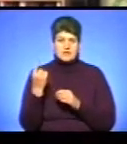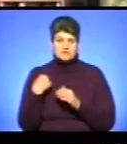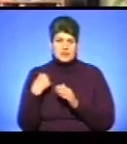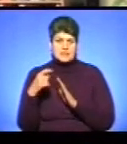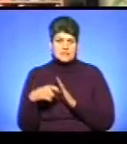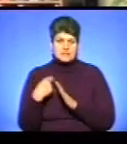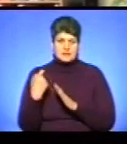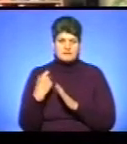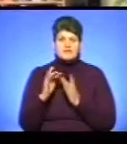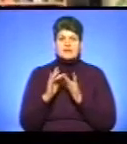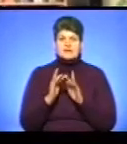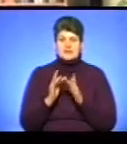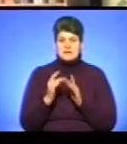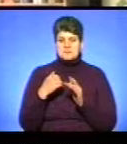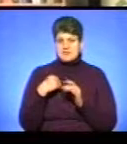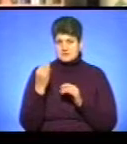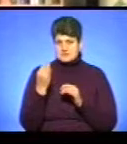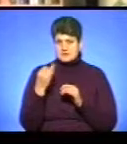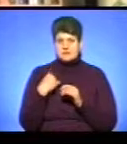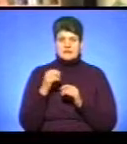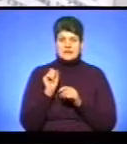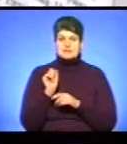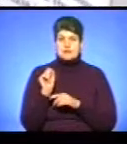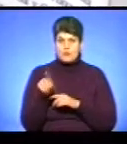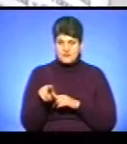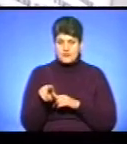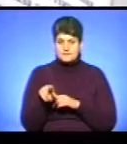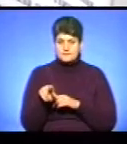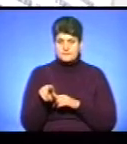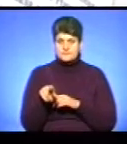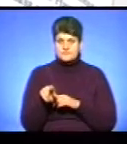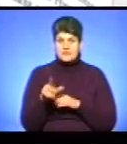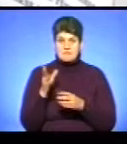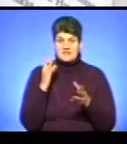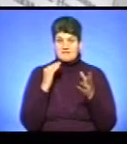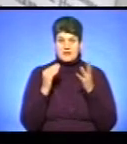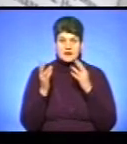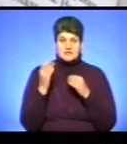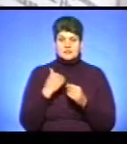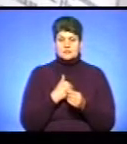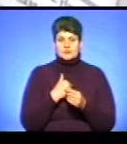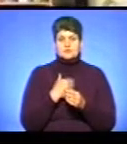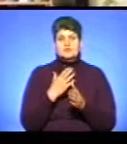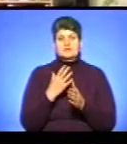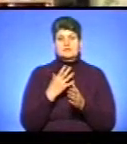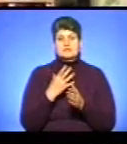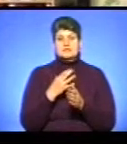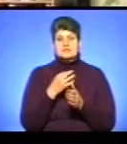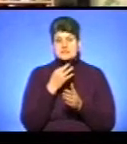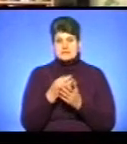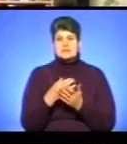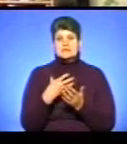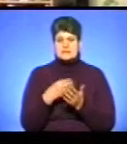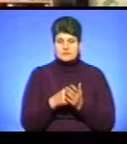в інтернеті. Мене зацікавила, я її замовила. І під враженнями хотіла іскати своє слово